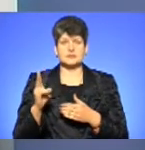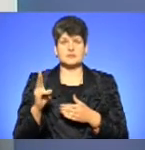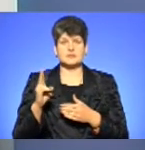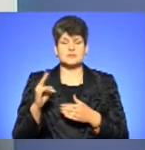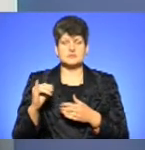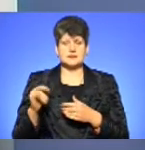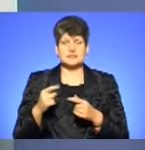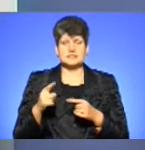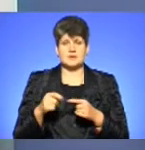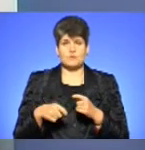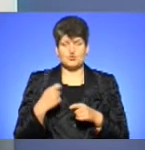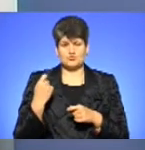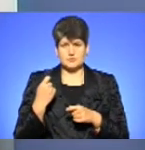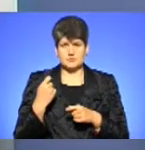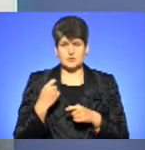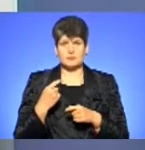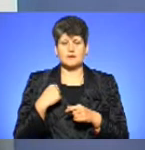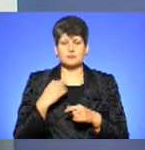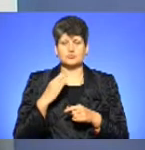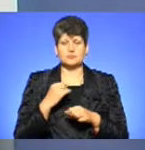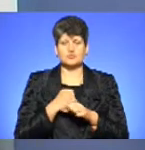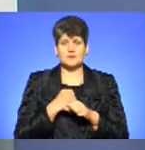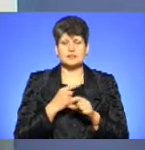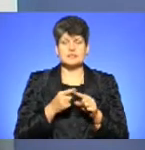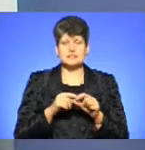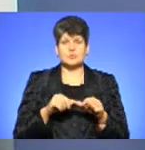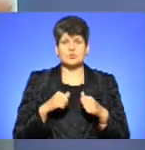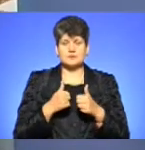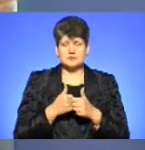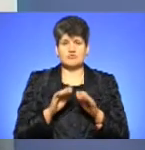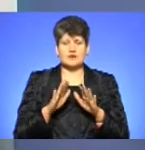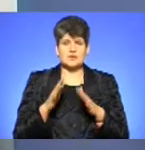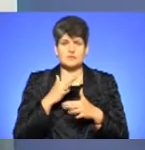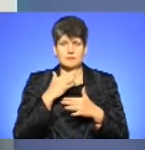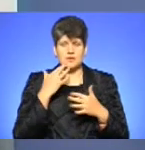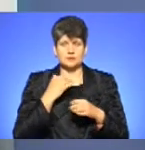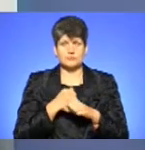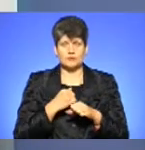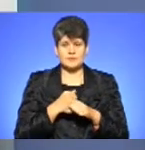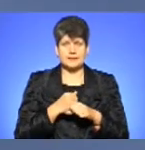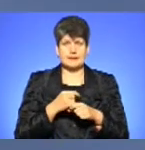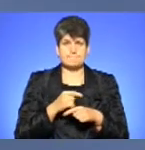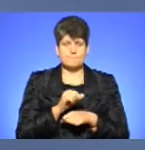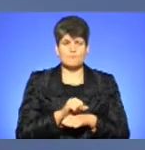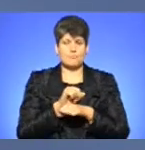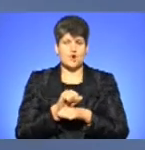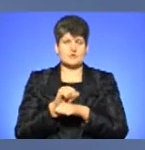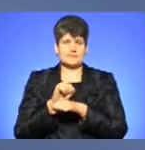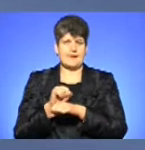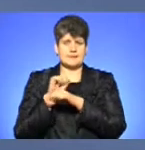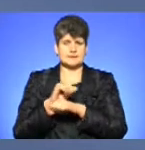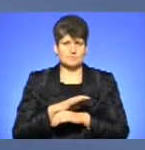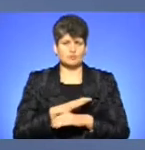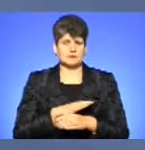Знову ж таки, це, думаю, буде напрацьовано комісійно, тому що варіантів дуже багато. Раніше ми робили протести, так, акції протесту,